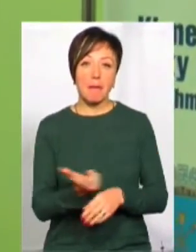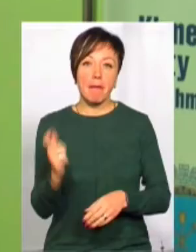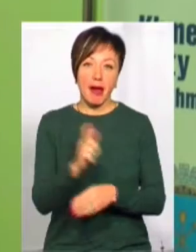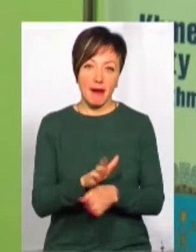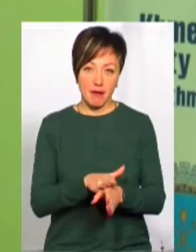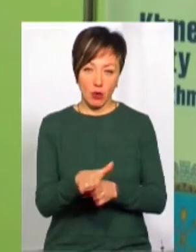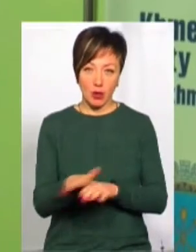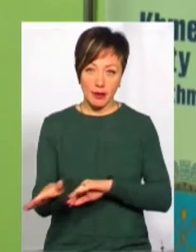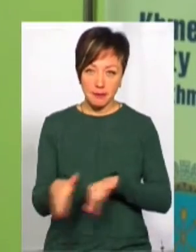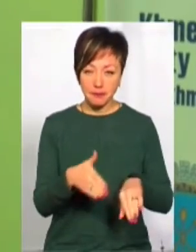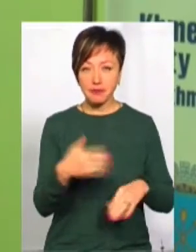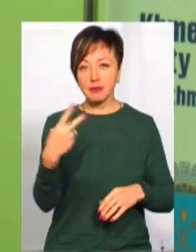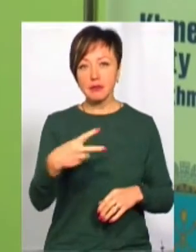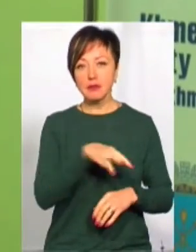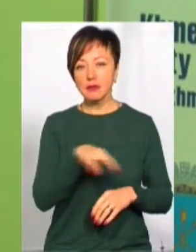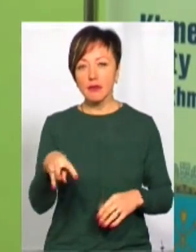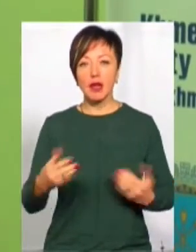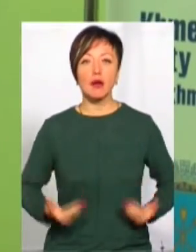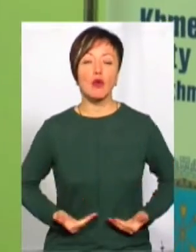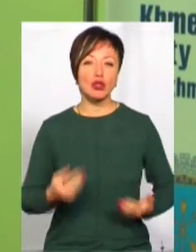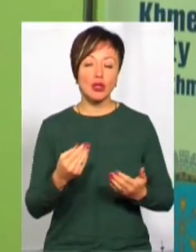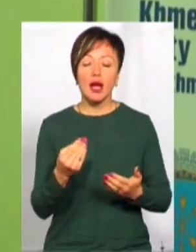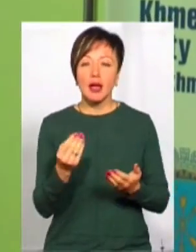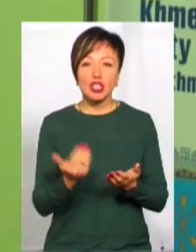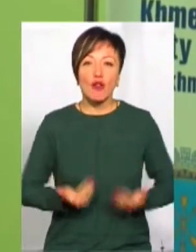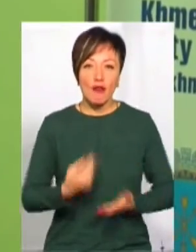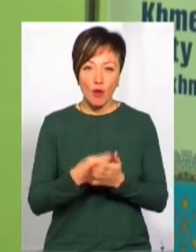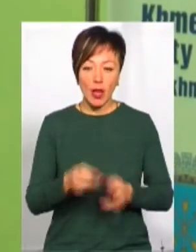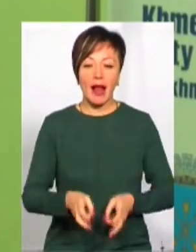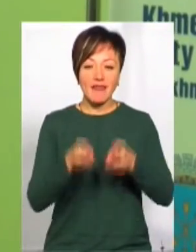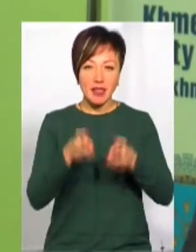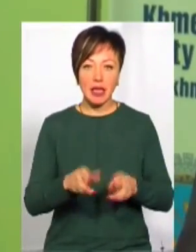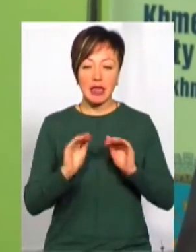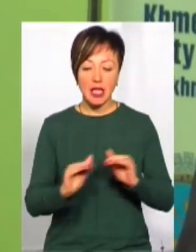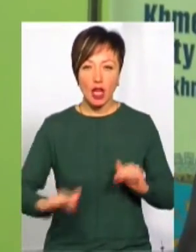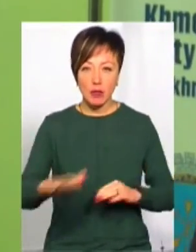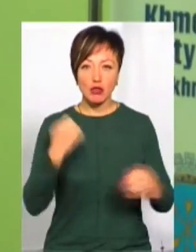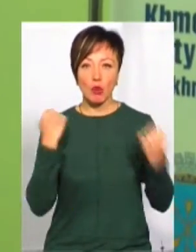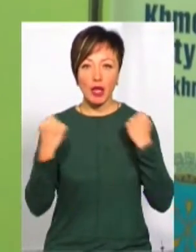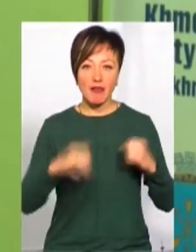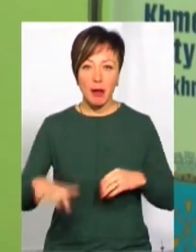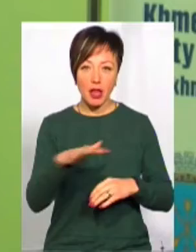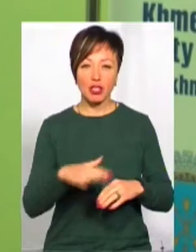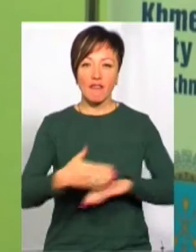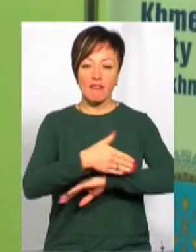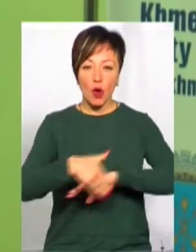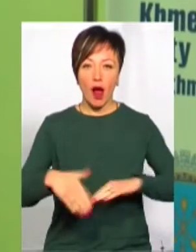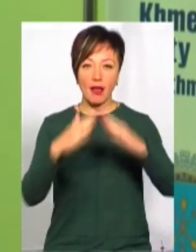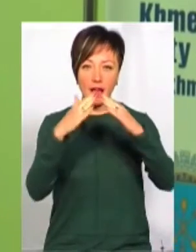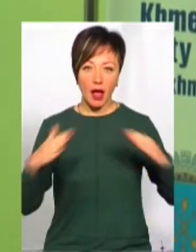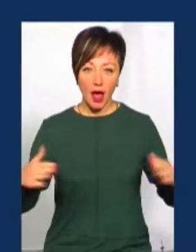Понад 20 мільйонів на ремонт житлового фонду. Це ліфти, дитячі майданчики, спортивні майданчики в дворах, дахи,